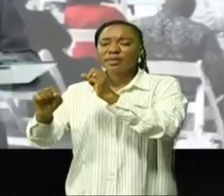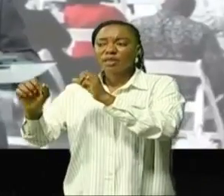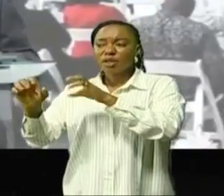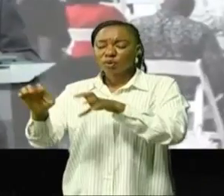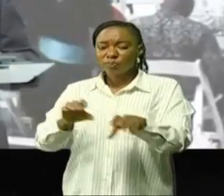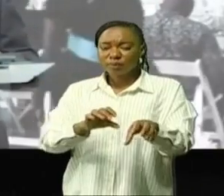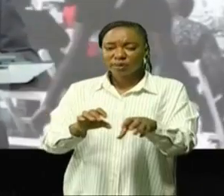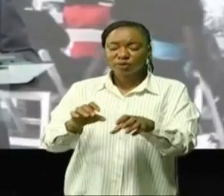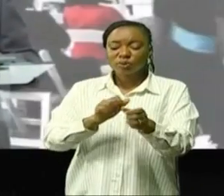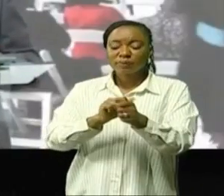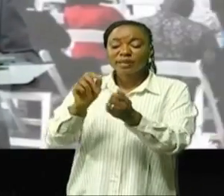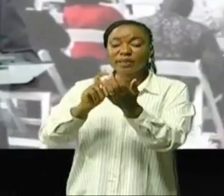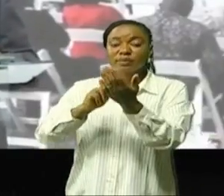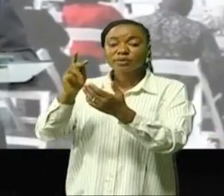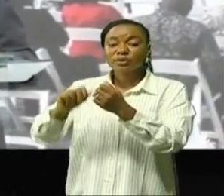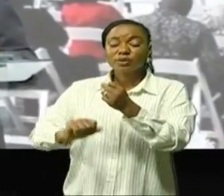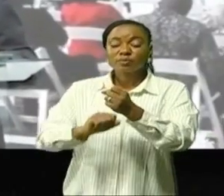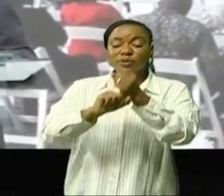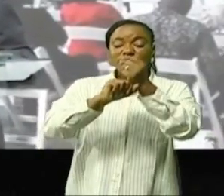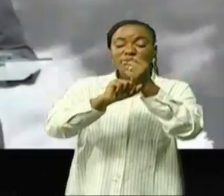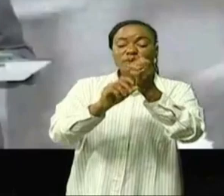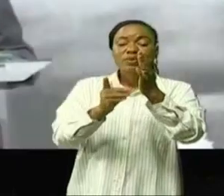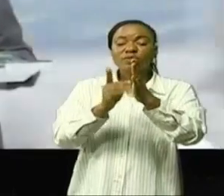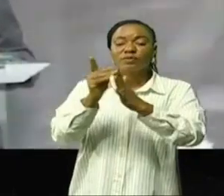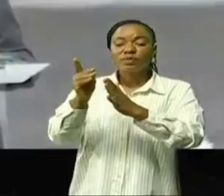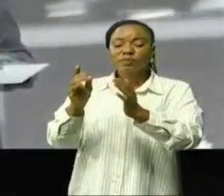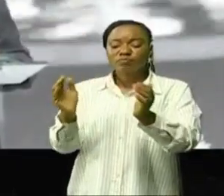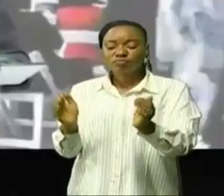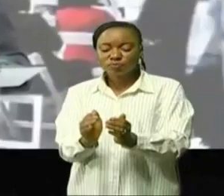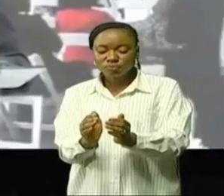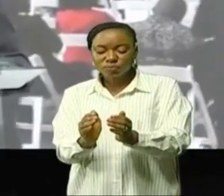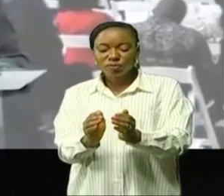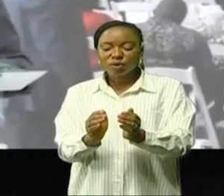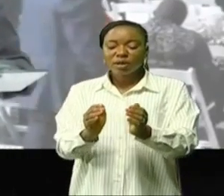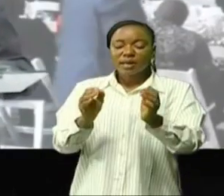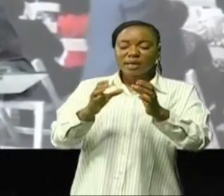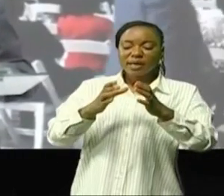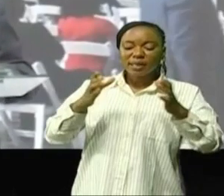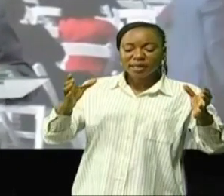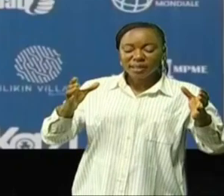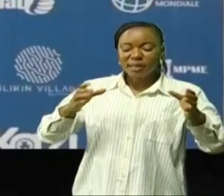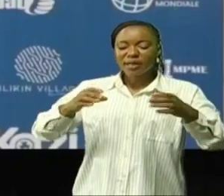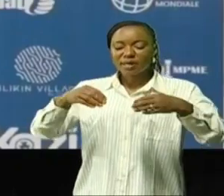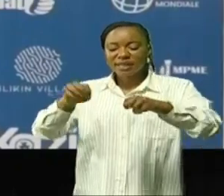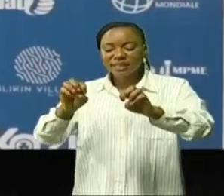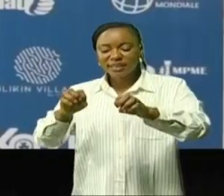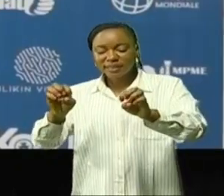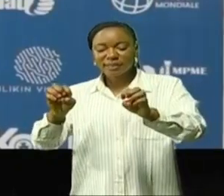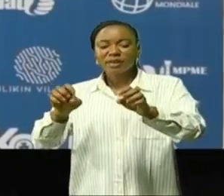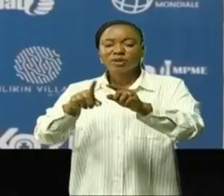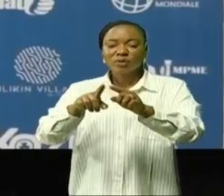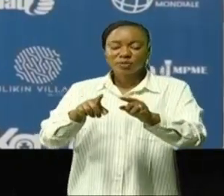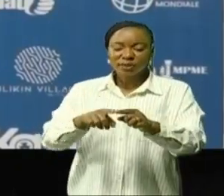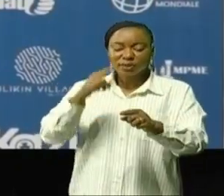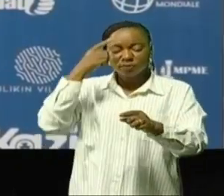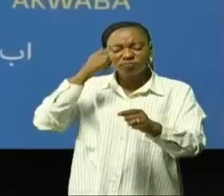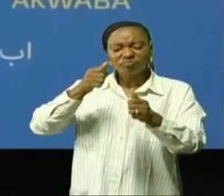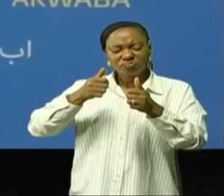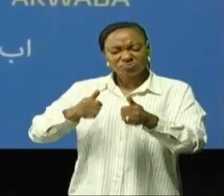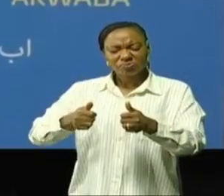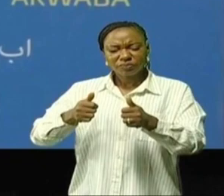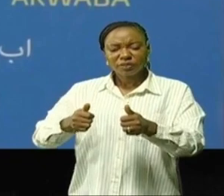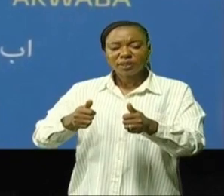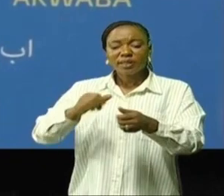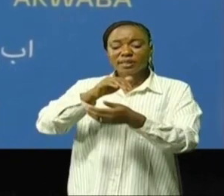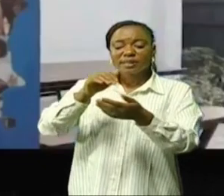menée par le projet d'appui au développement de micro-petites et moines entreprises pas d'un PME afin de bien maîtriser la notion sur